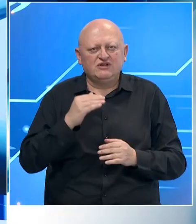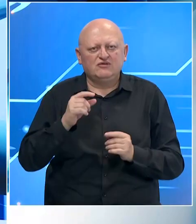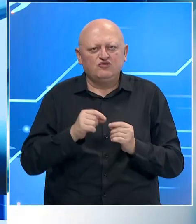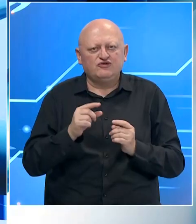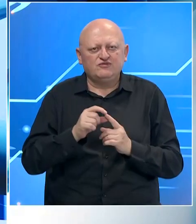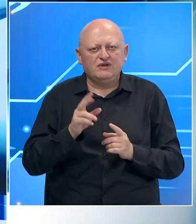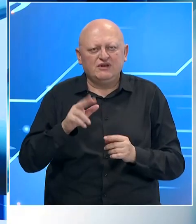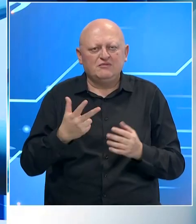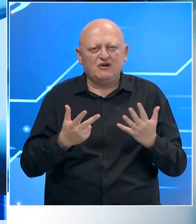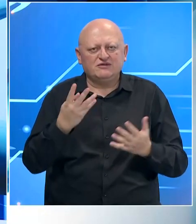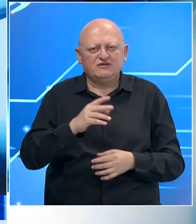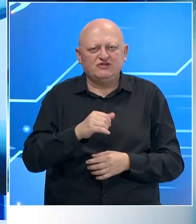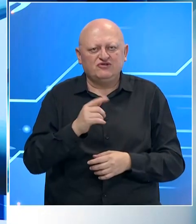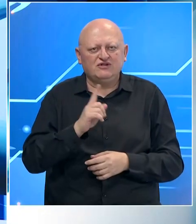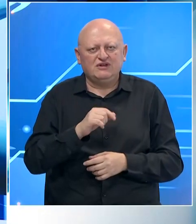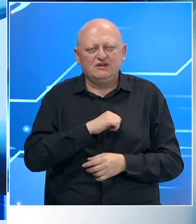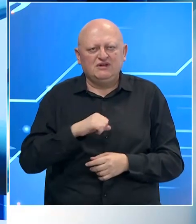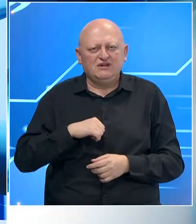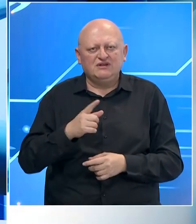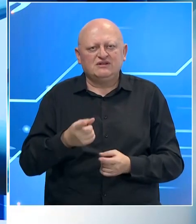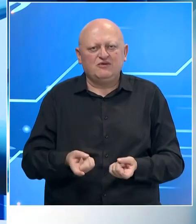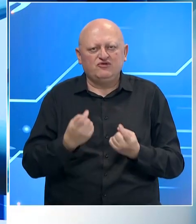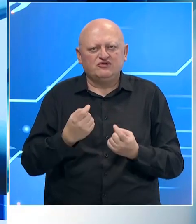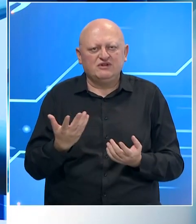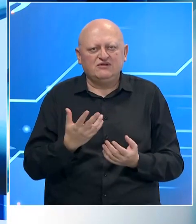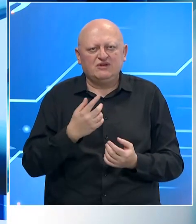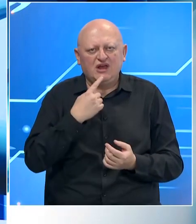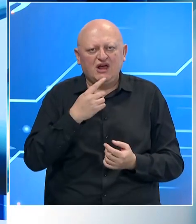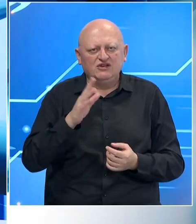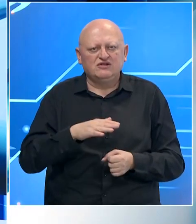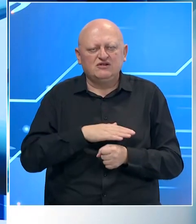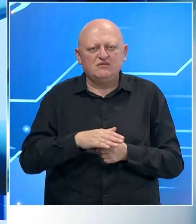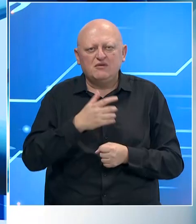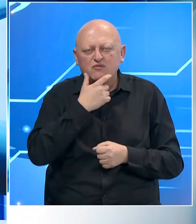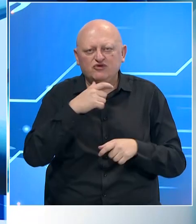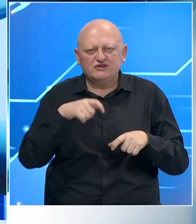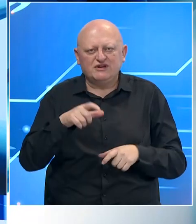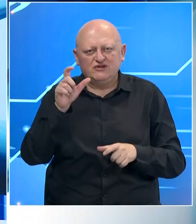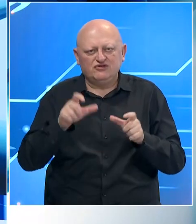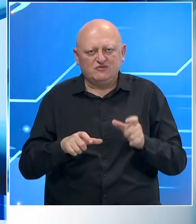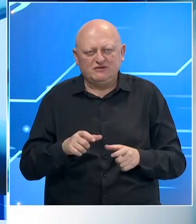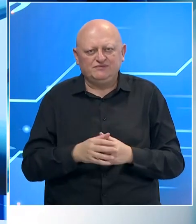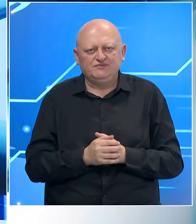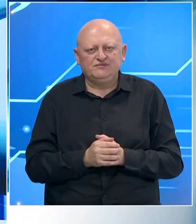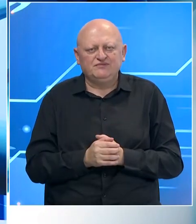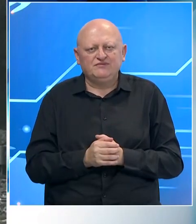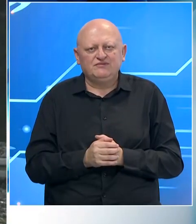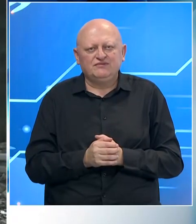iznad Buturović polja. Ima 84 godine i nije sama u tom selu, tijekako kaže, ima puno starih osoba.